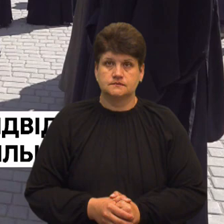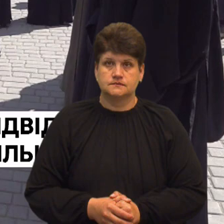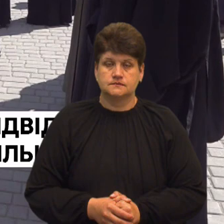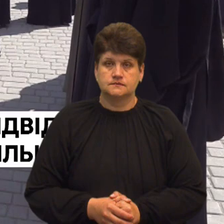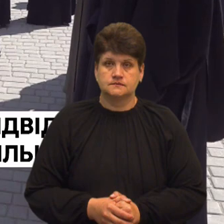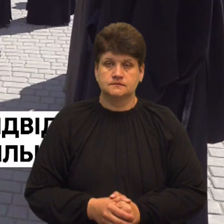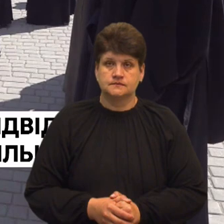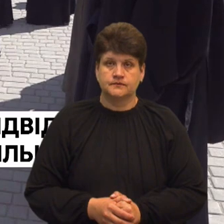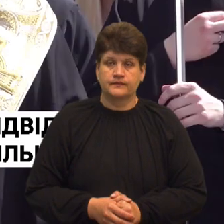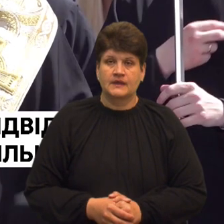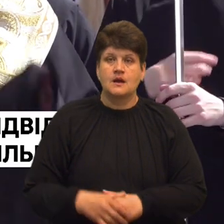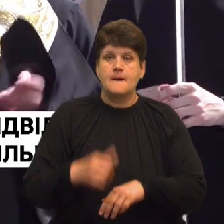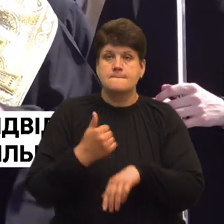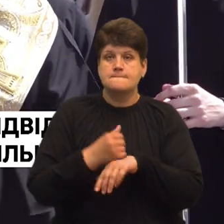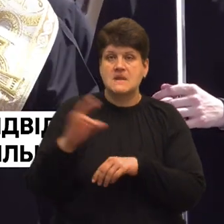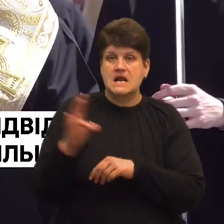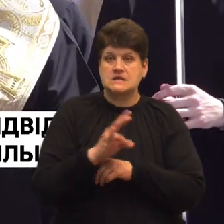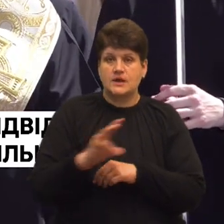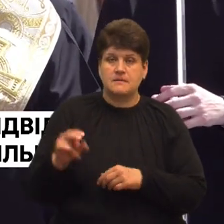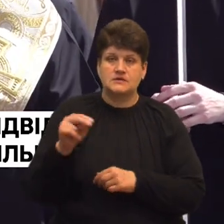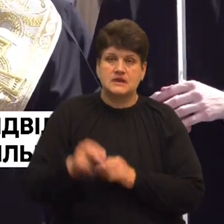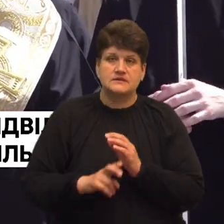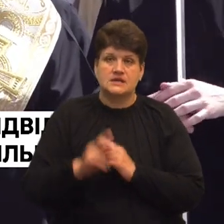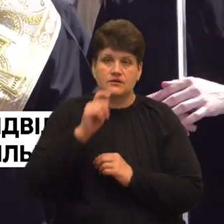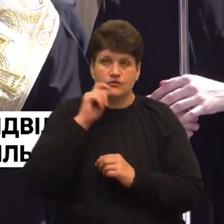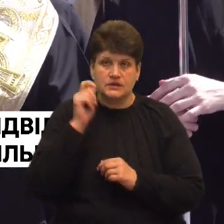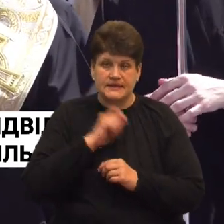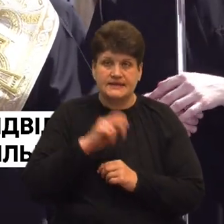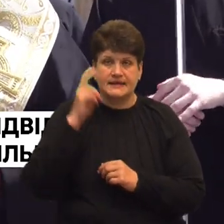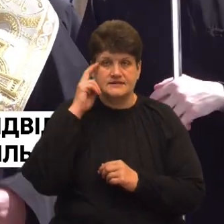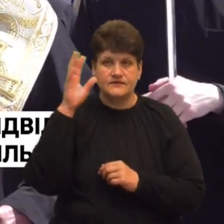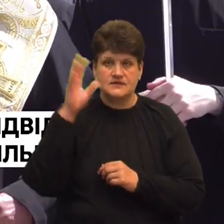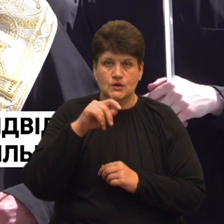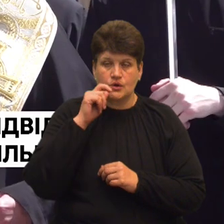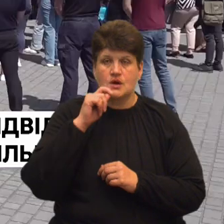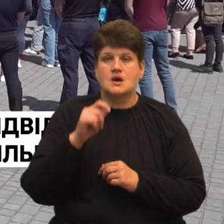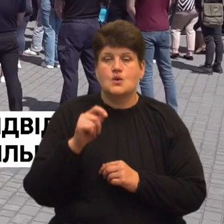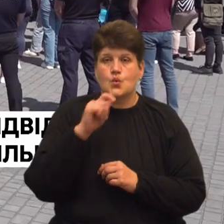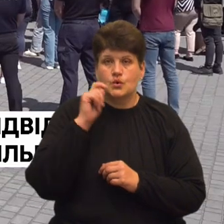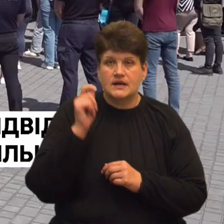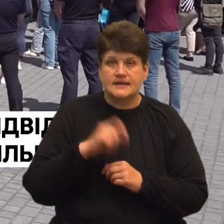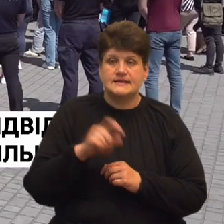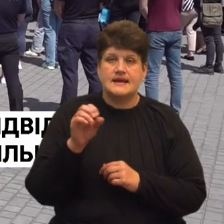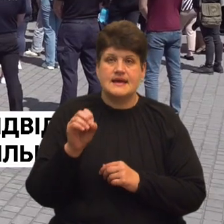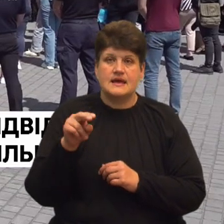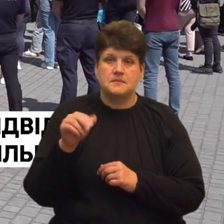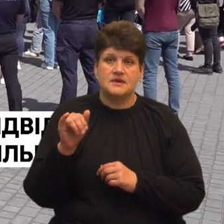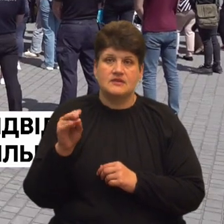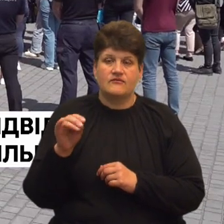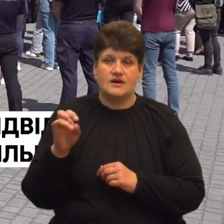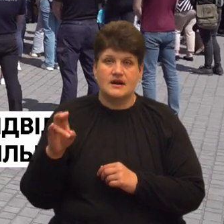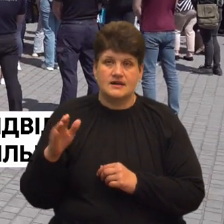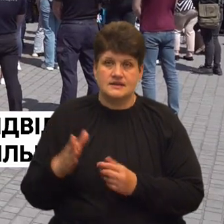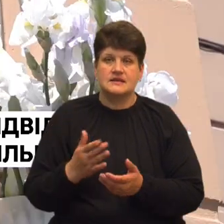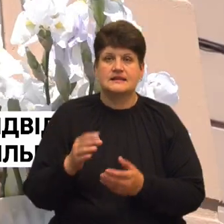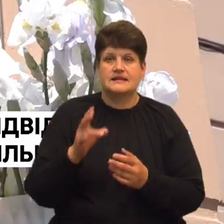Предстоятель Православної церкви України, митрополит Київський і всієї України епіфаній очолив панахиду пам'яті Героя Небесної Сотні Назарія